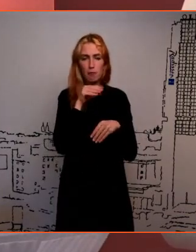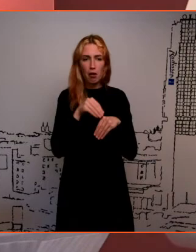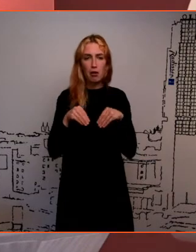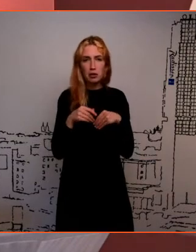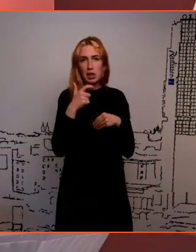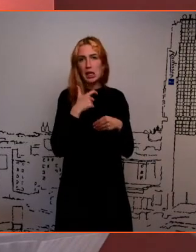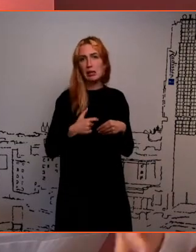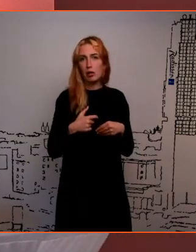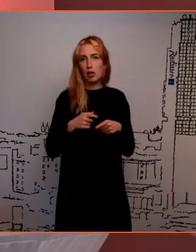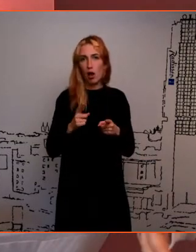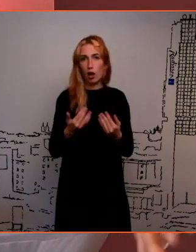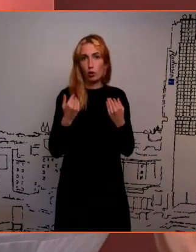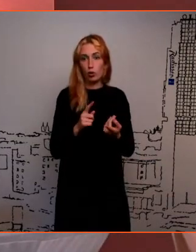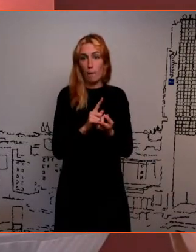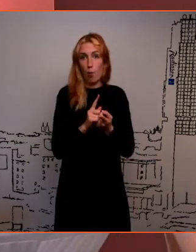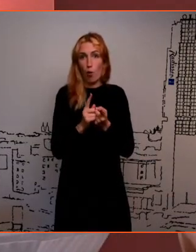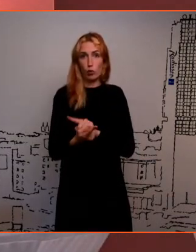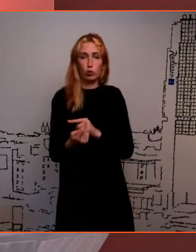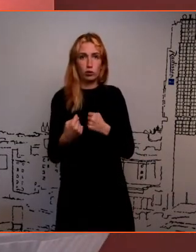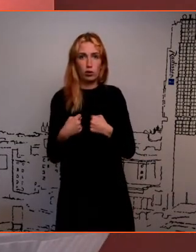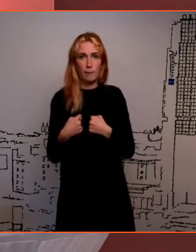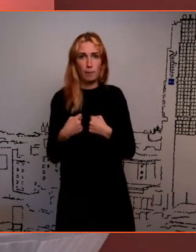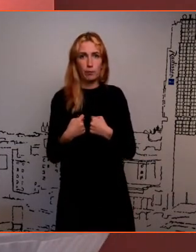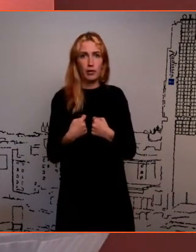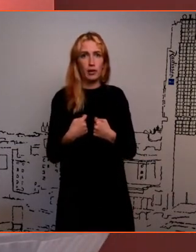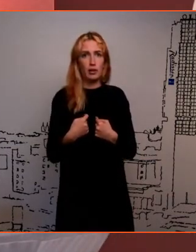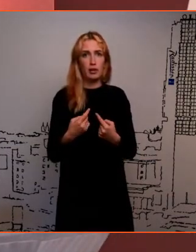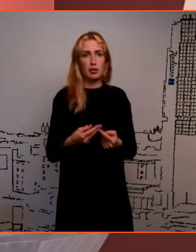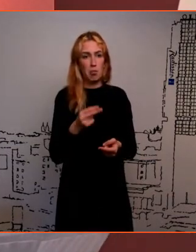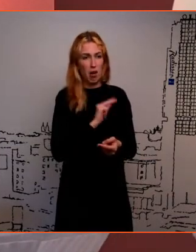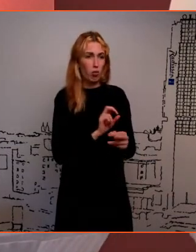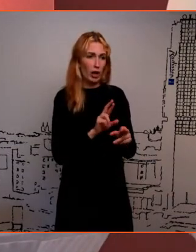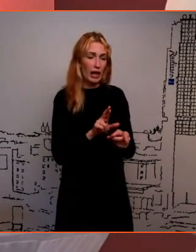tüüpi on ja ja nüüd ma olen muutuses, mulle ei pakku, palko võibolla okei,